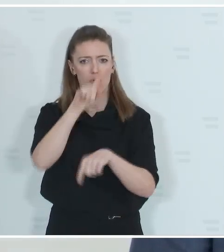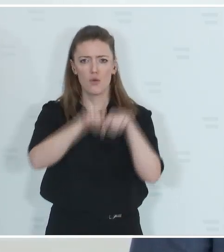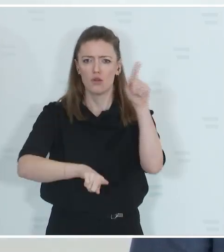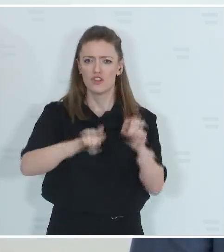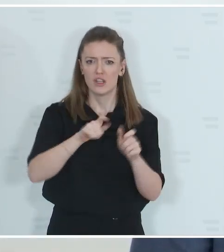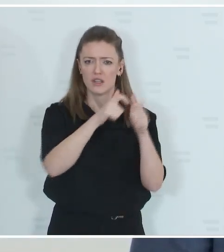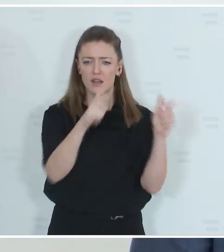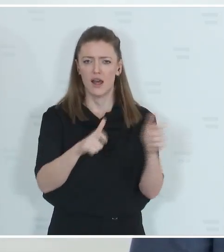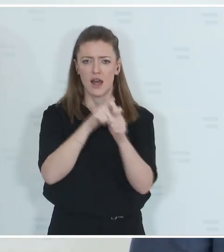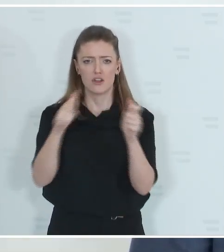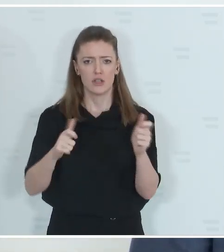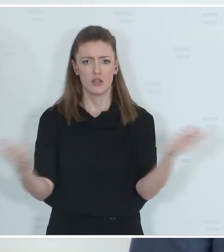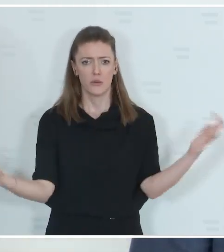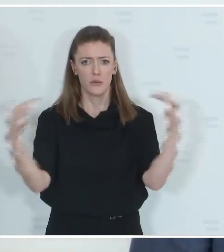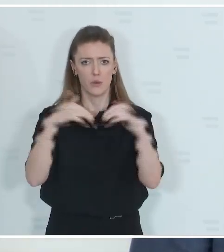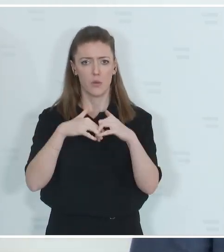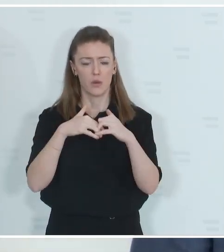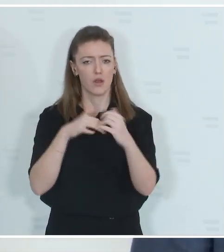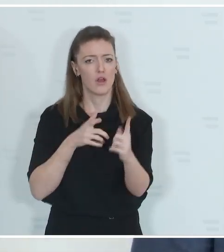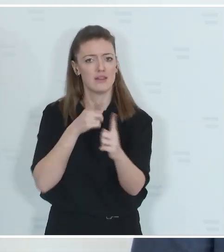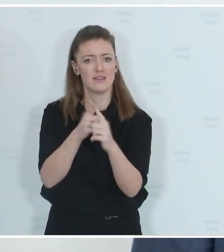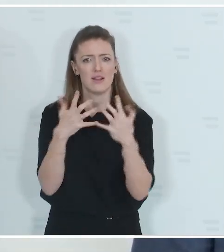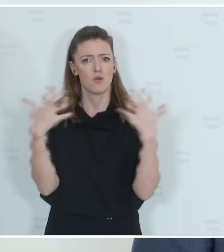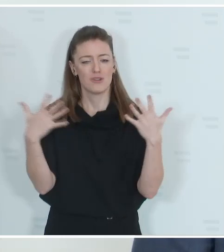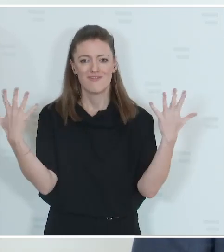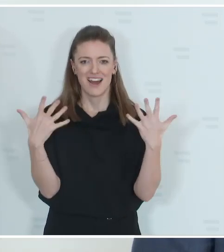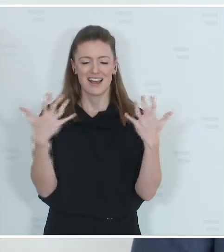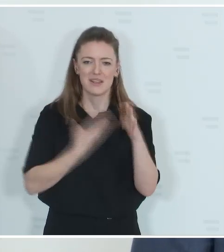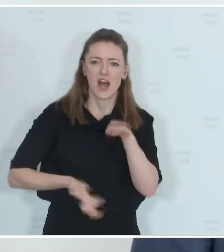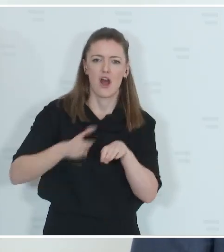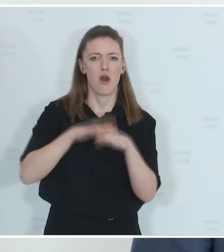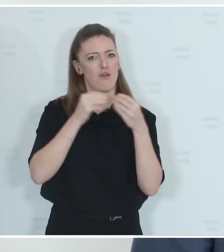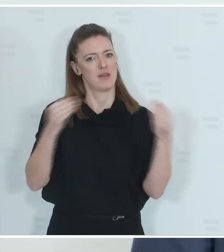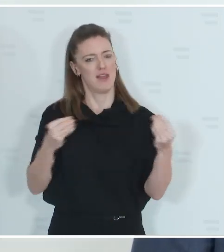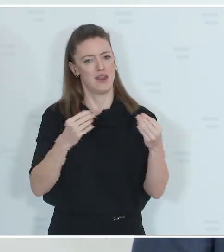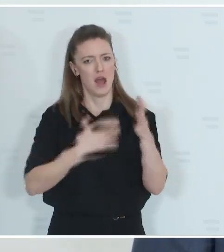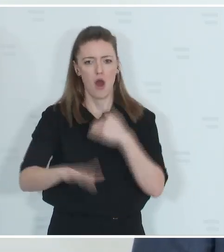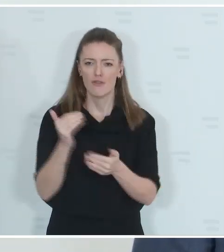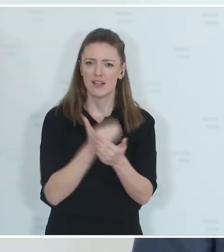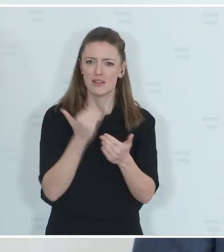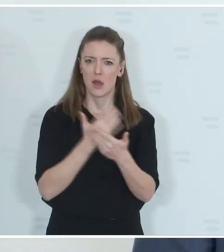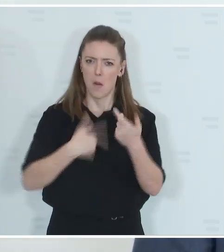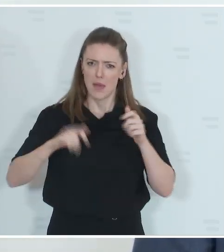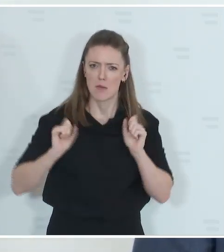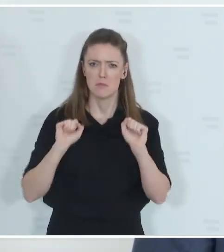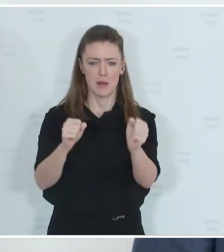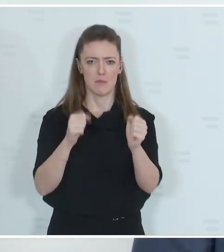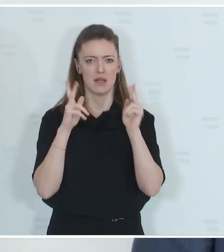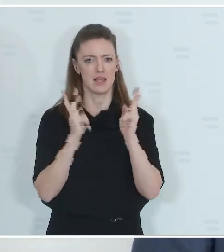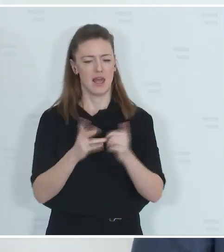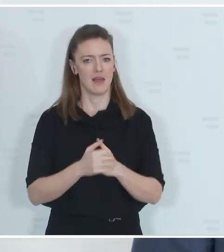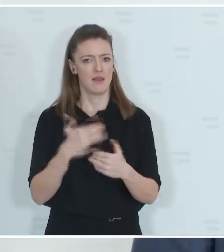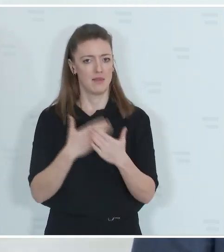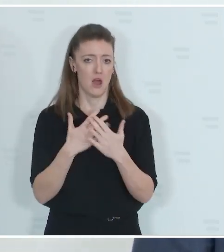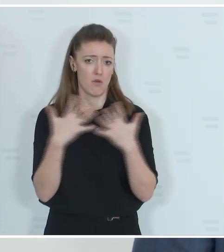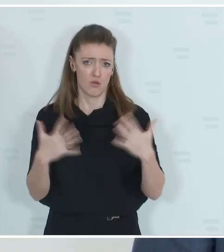von unterschiedlichen Standorten, hat eben das große Ziel, moderner, effizienter und schlagkräftiger zu sein. Und daher ist es